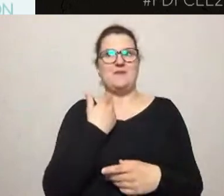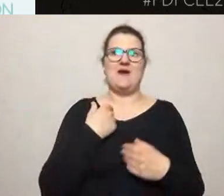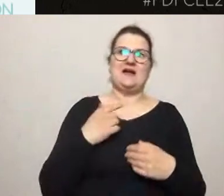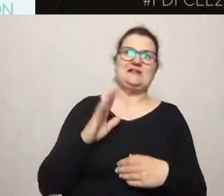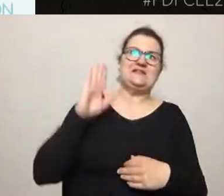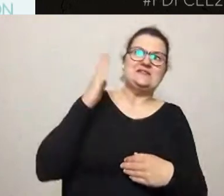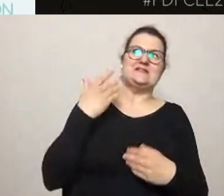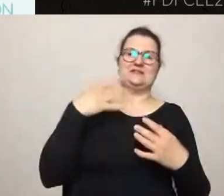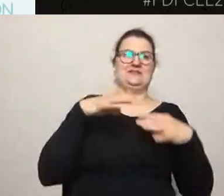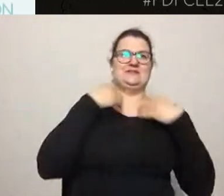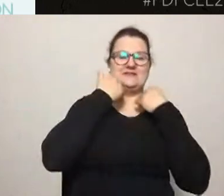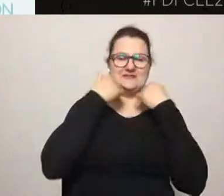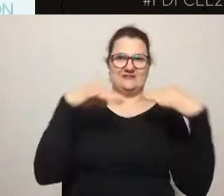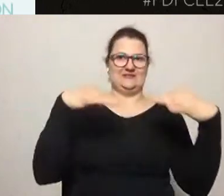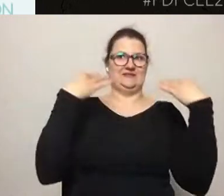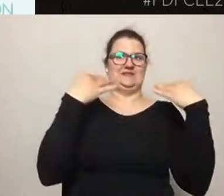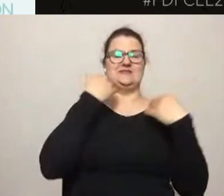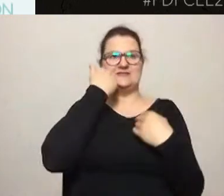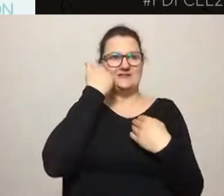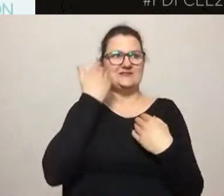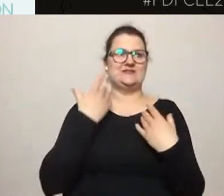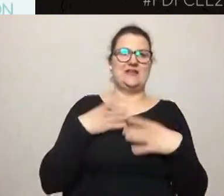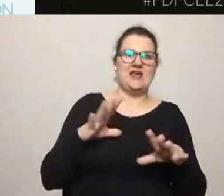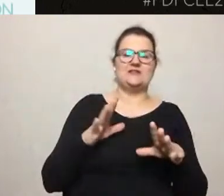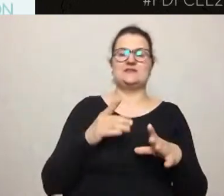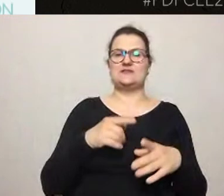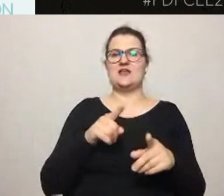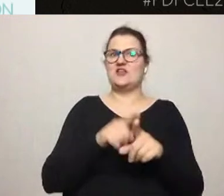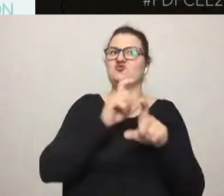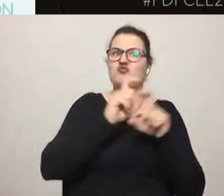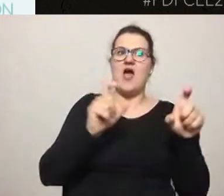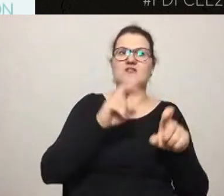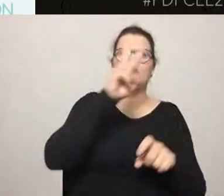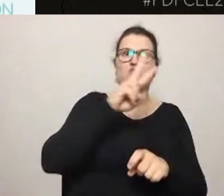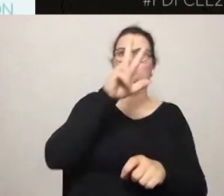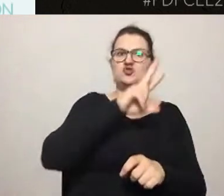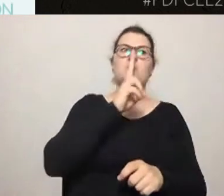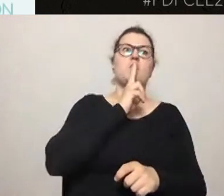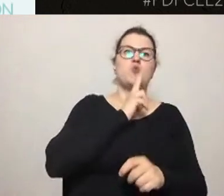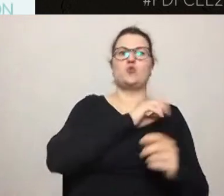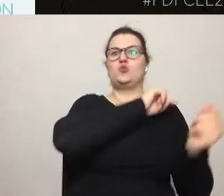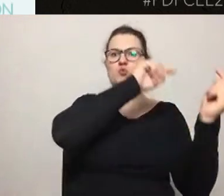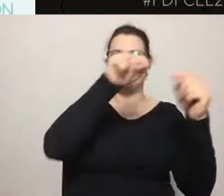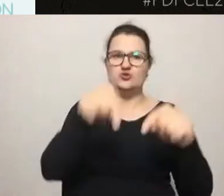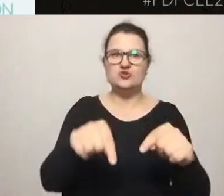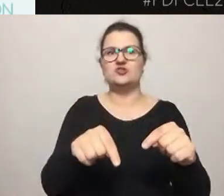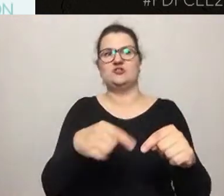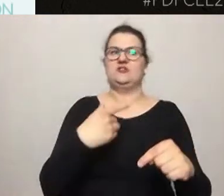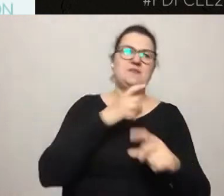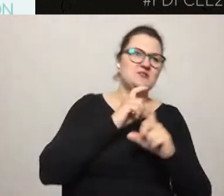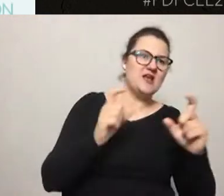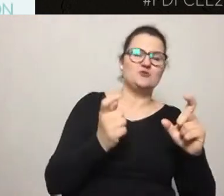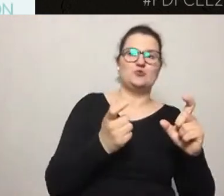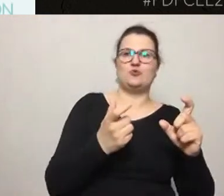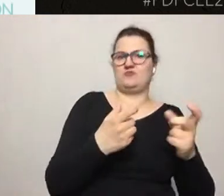i przesiedzieć te dwie, trzy godziny po południu. Z kolei narzędzia internetowe oczywiście wykluczają osoby, które mają